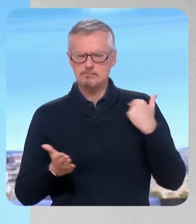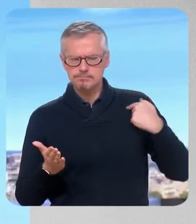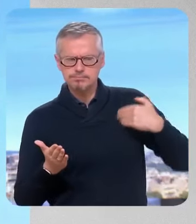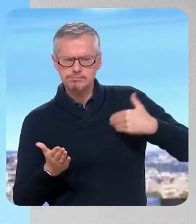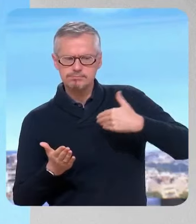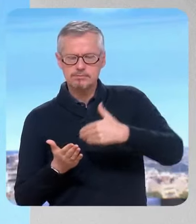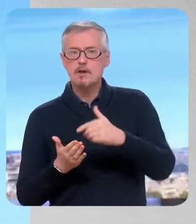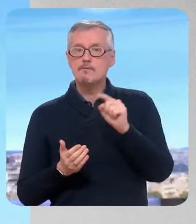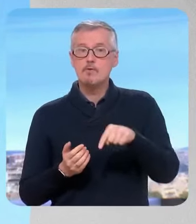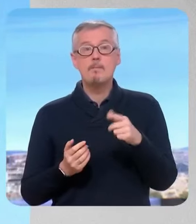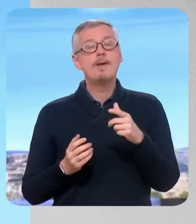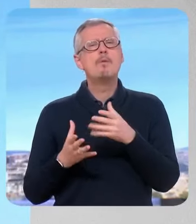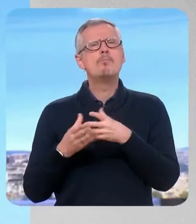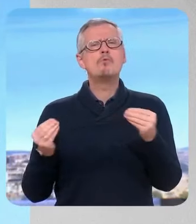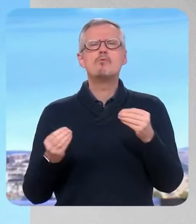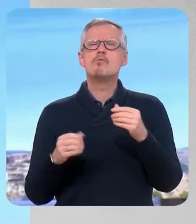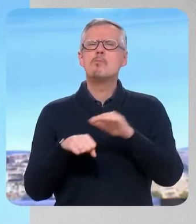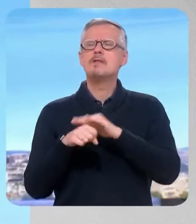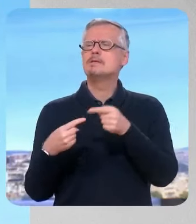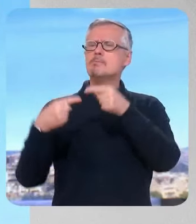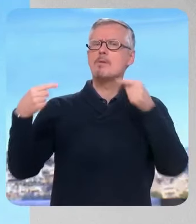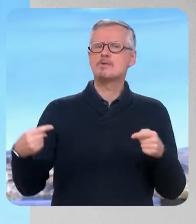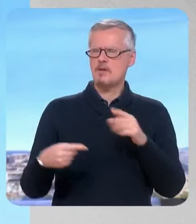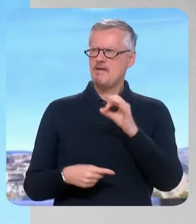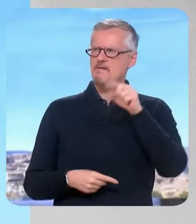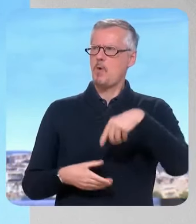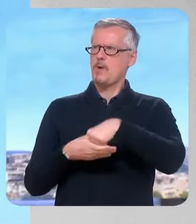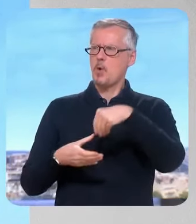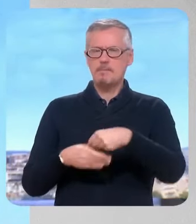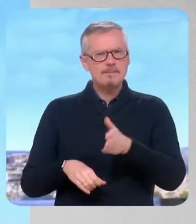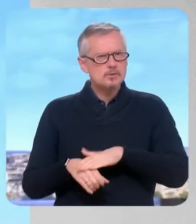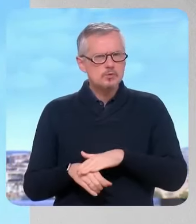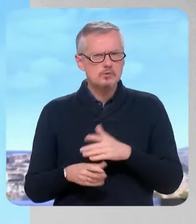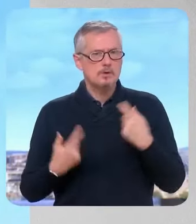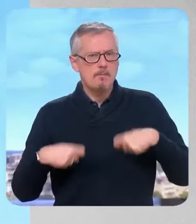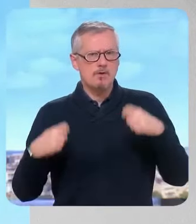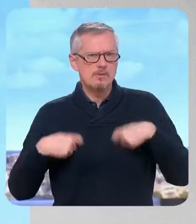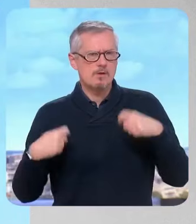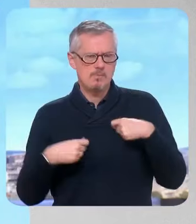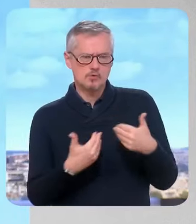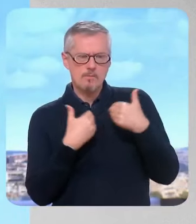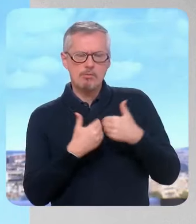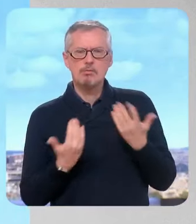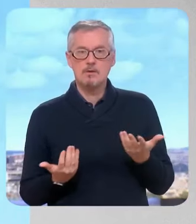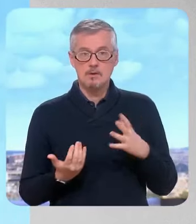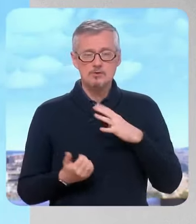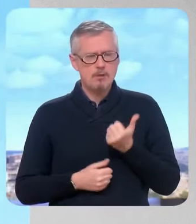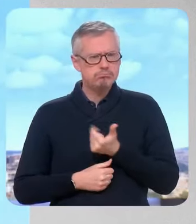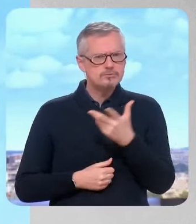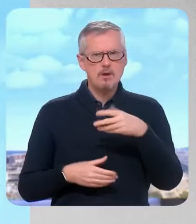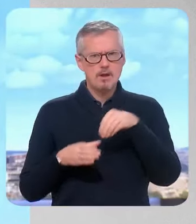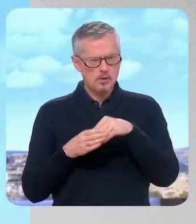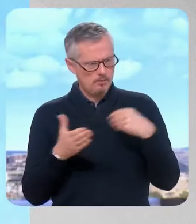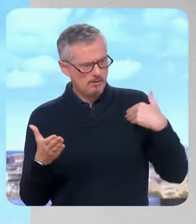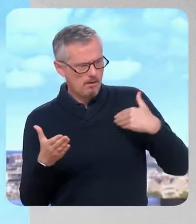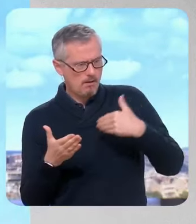disent qu faut faire des économies. Et je ne vois que des dépenses qui sont proposées. Et nous avons fait des efforts sur la police, sur la gendarmerie, sur la justice, sur la santé. Et personne ne veut remettre